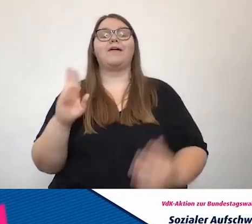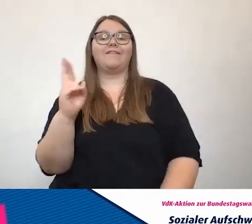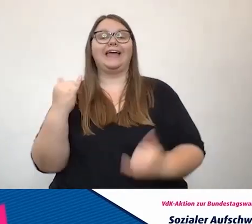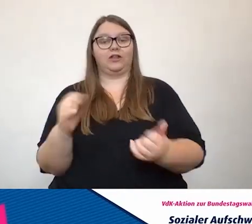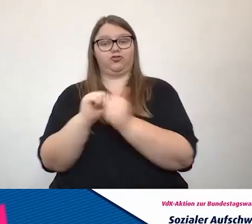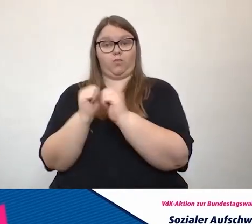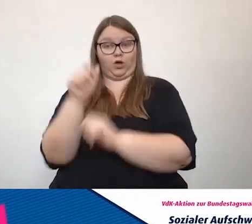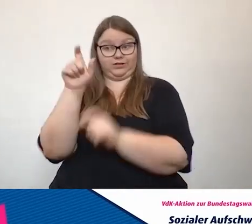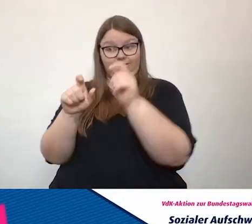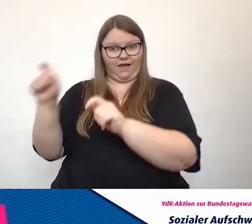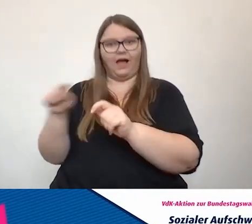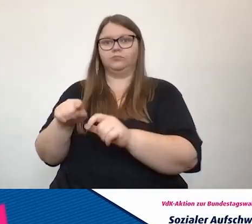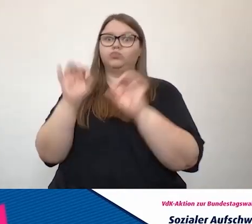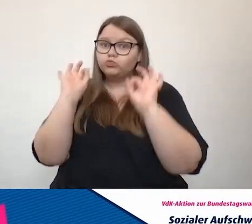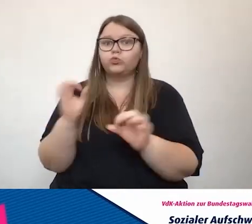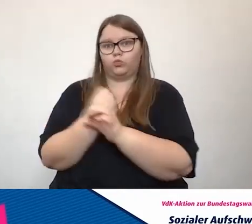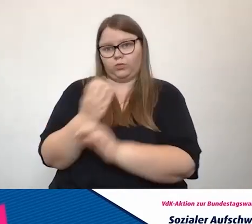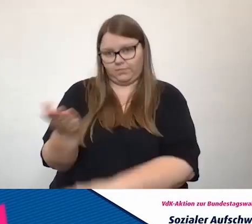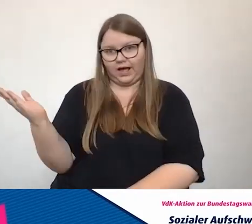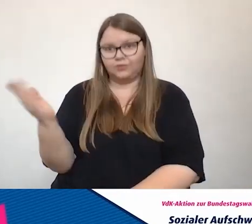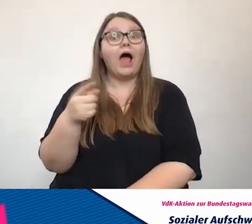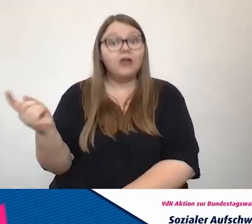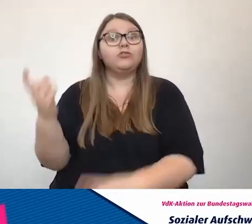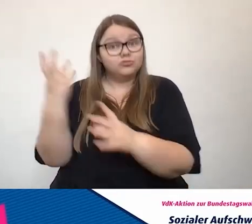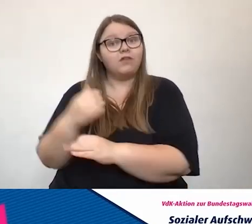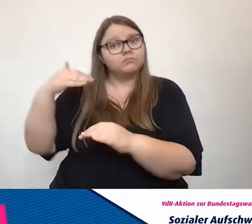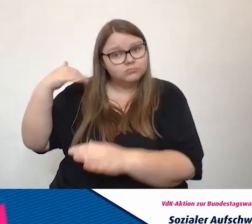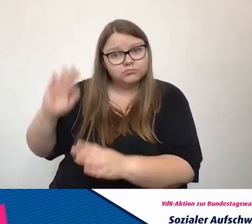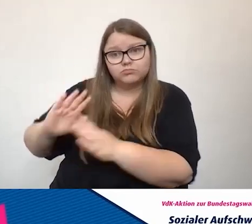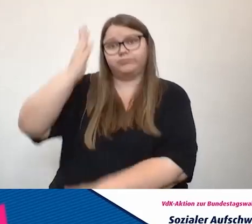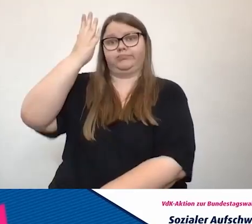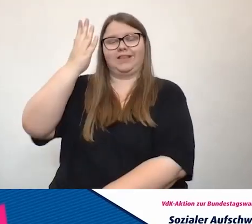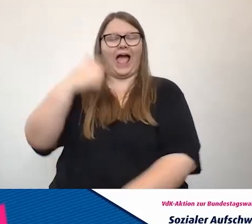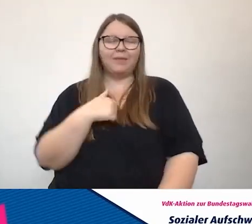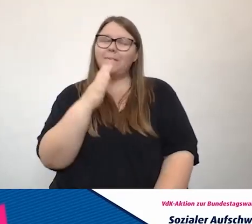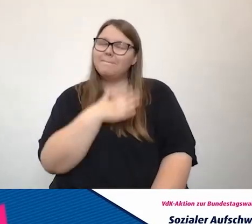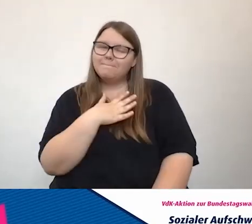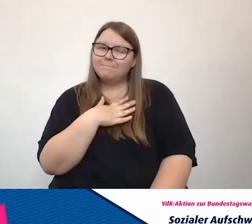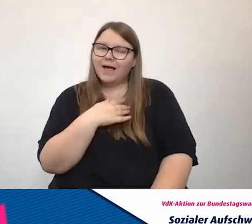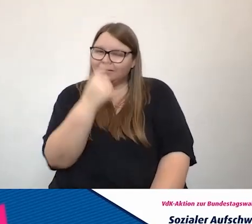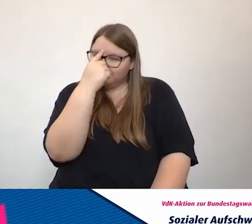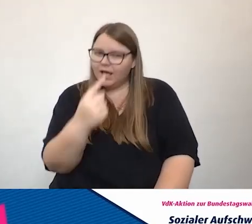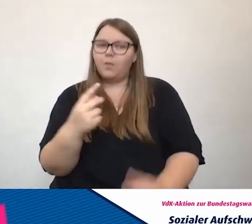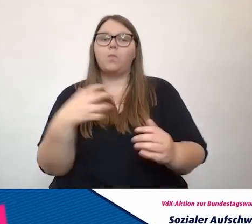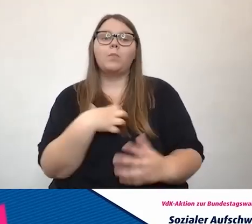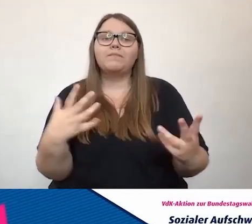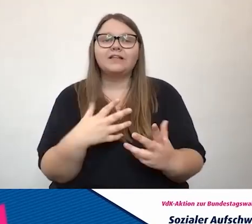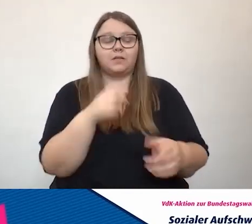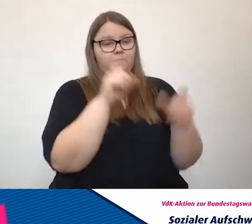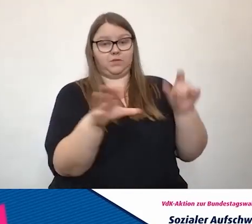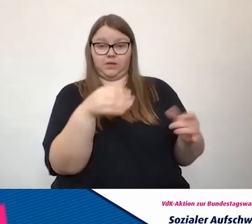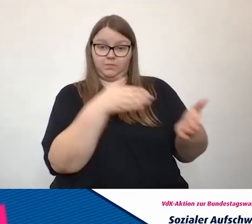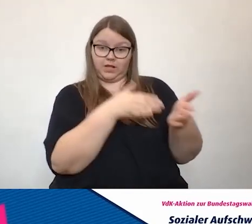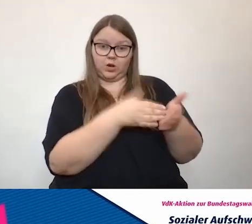gut gemacht. Und die sind ja auch alle oben angekommen. Ich sehe das Problem wirklich darin, dass in Deutschland für viele Menschen mit Behinderungen,